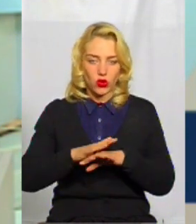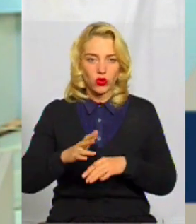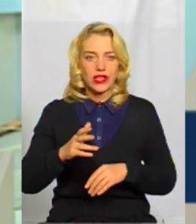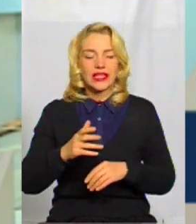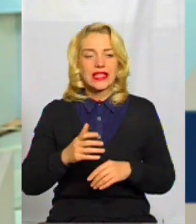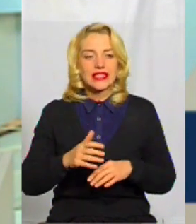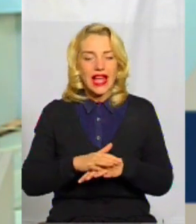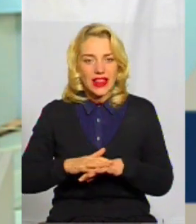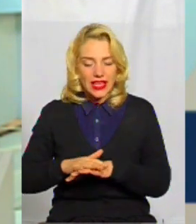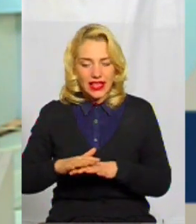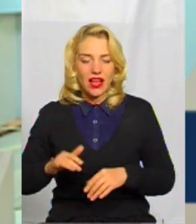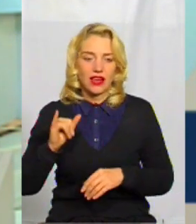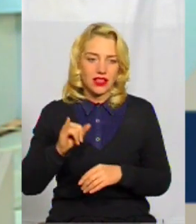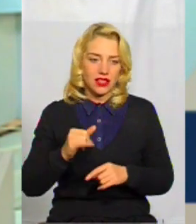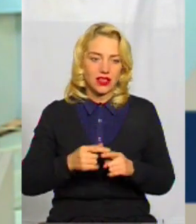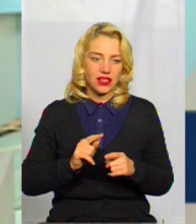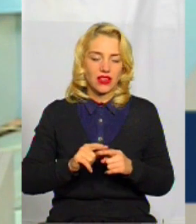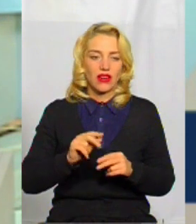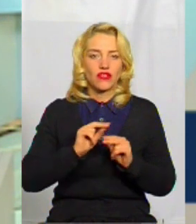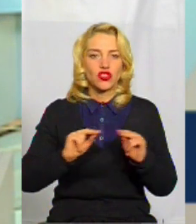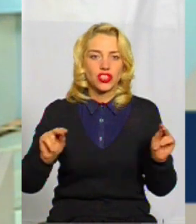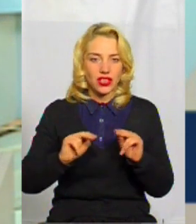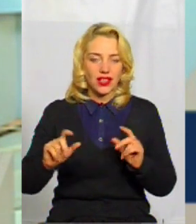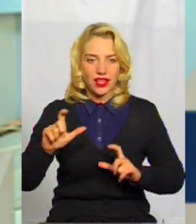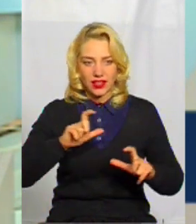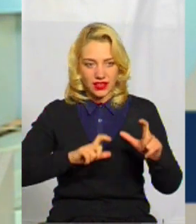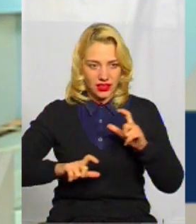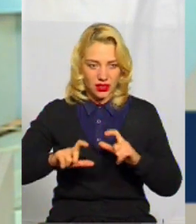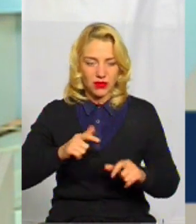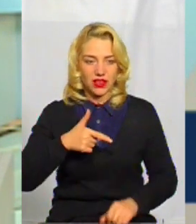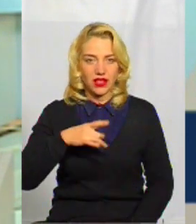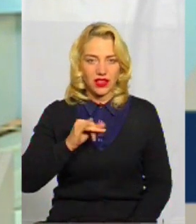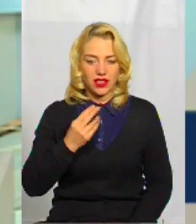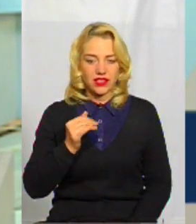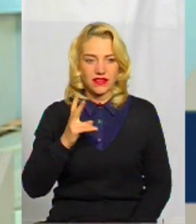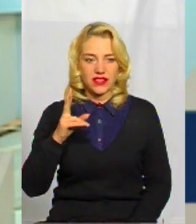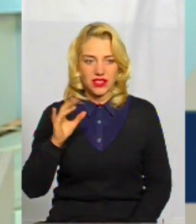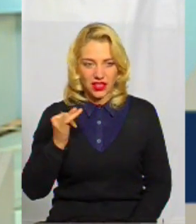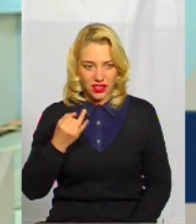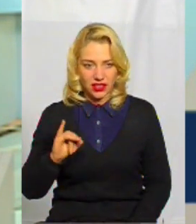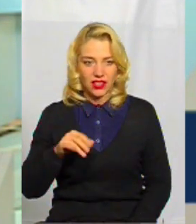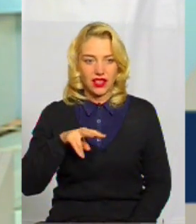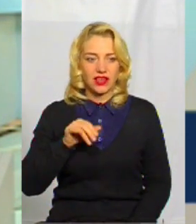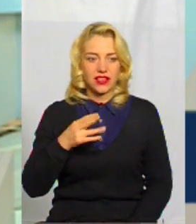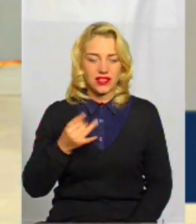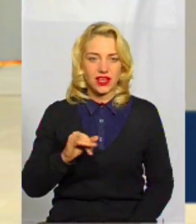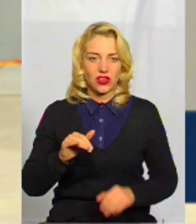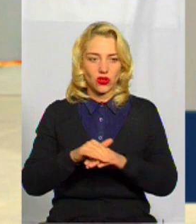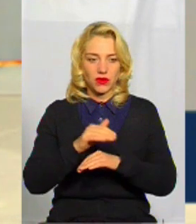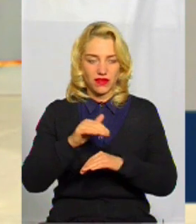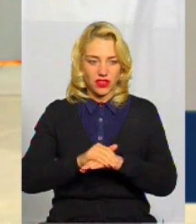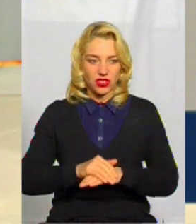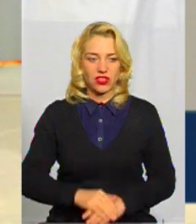Виноградською, учасницею хакатону, вчителькою хімію у Грицівському ліцеї. Доброго вечора! Доброго вечора!